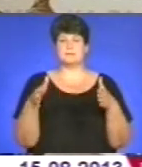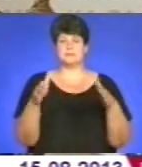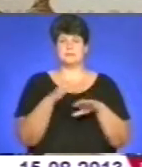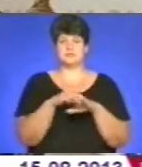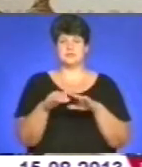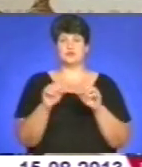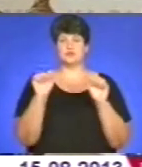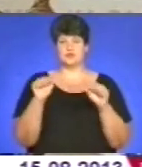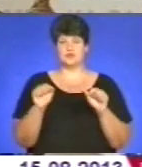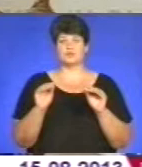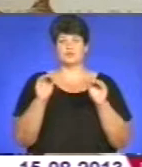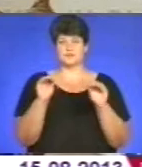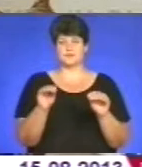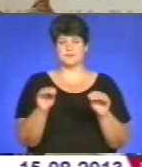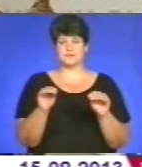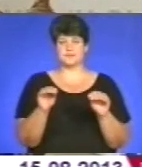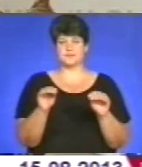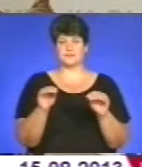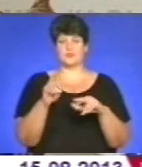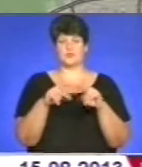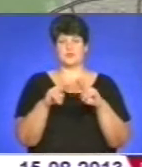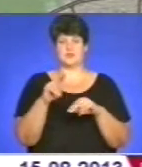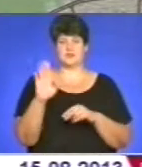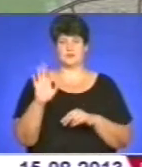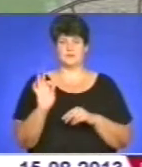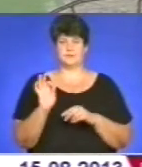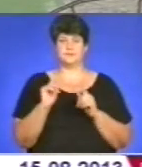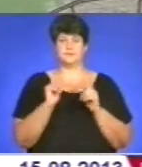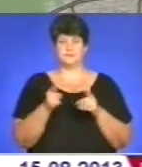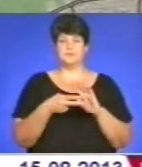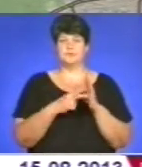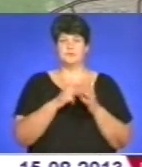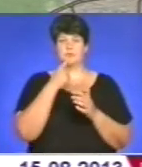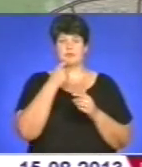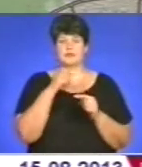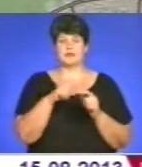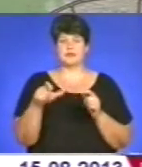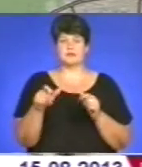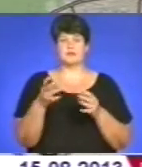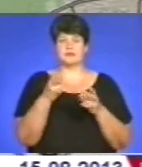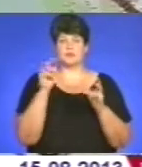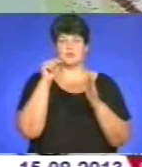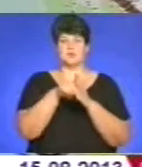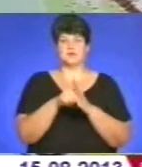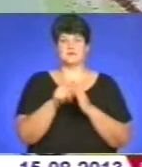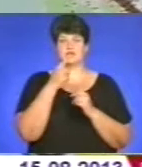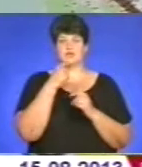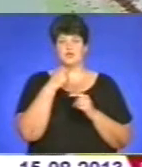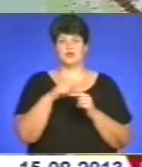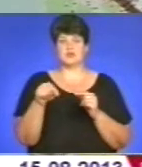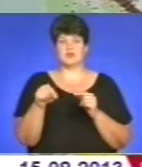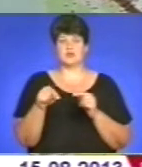і фізичні особи можуть проводити будівництво. Згідно з планом червоних ліній, жоден будинок не потрапив за червону лінію.